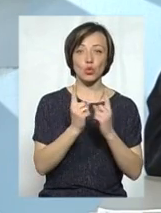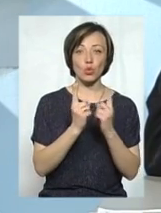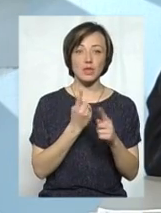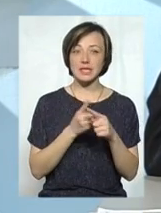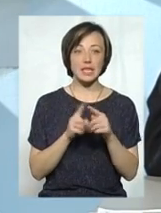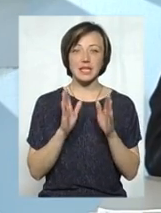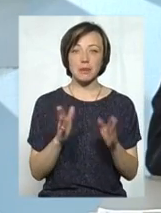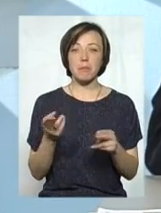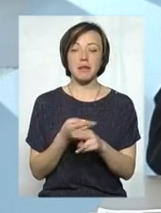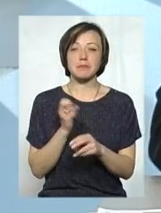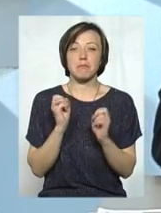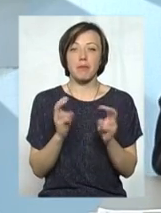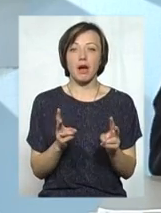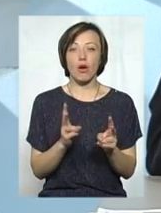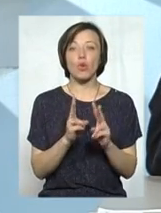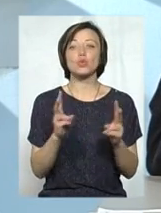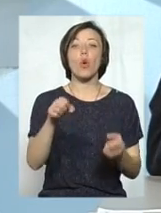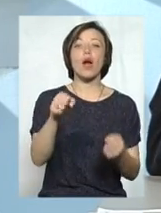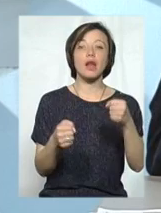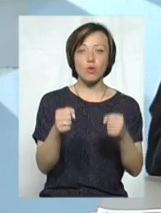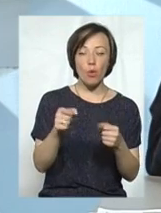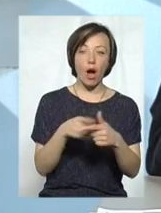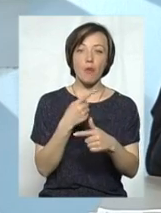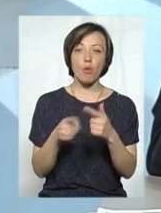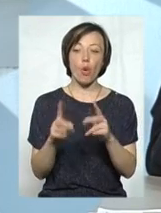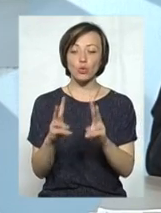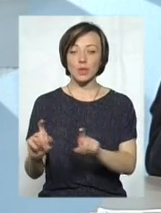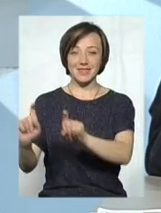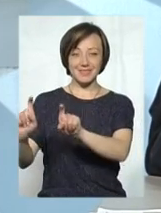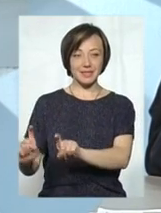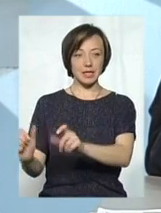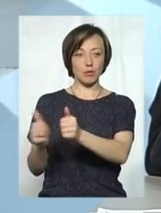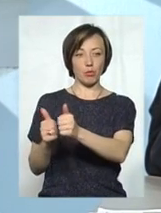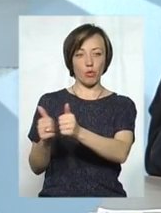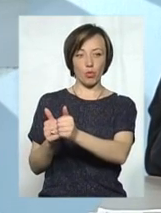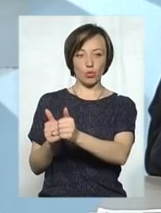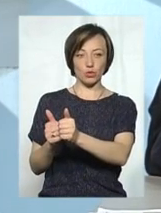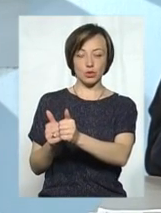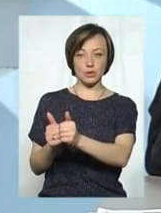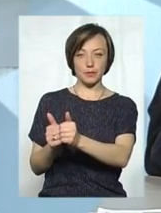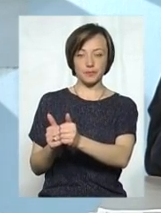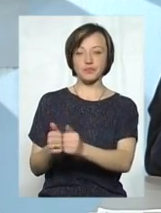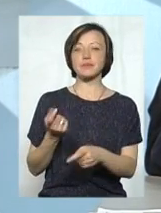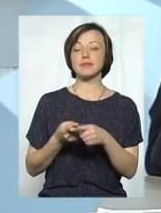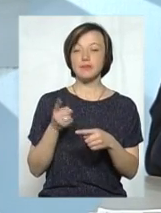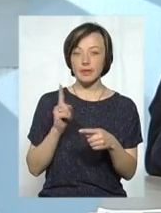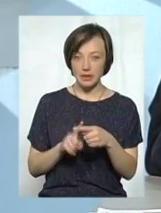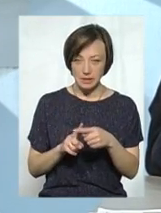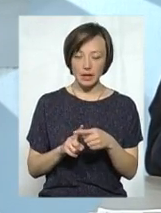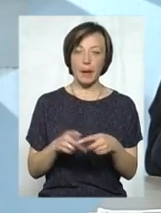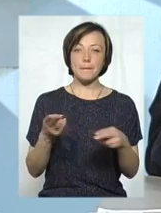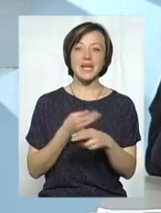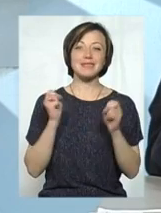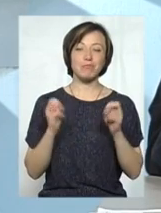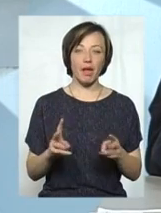не тільки безпека, хто керує або хто знаходиться поруч з кермувальником. Це безпека